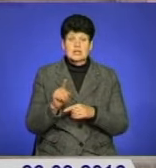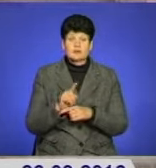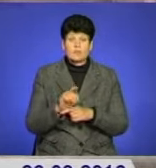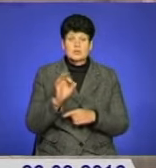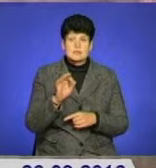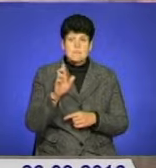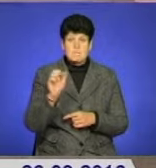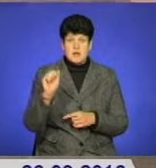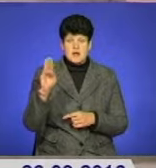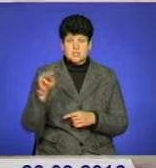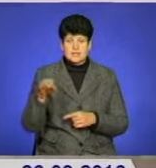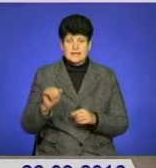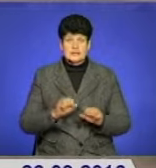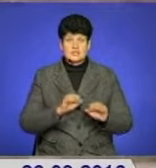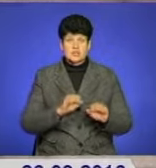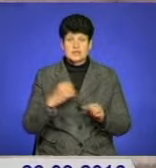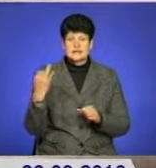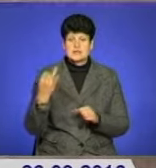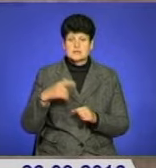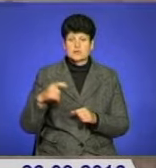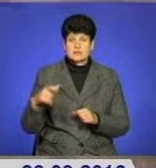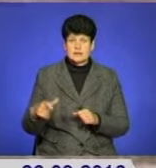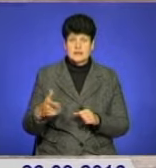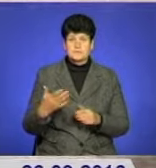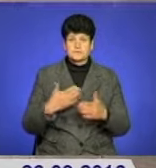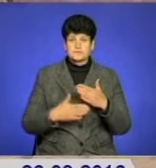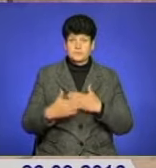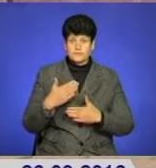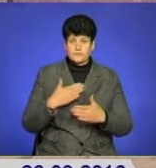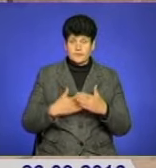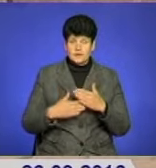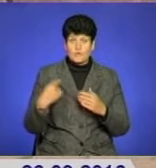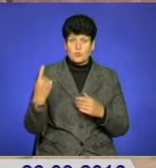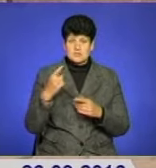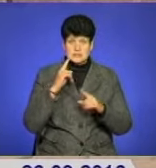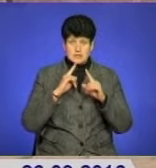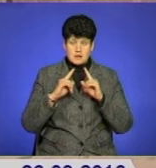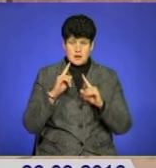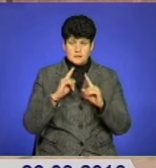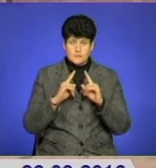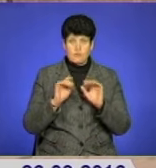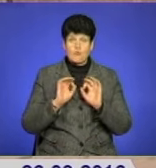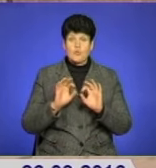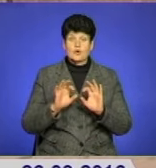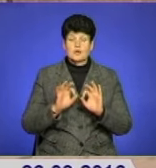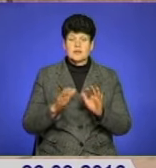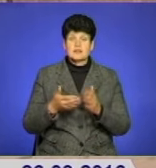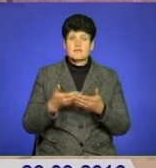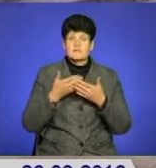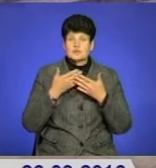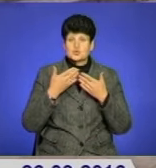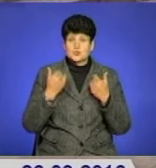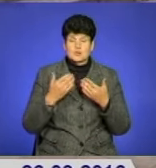Башта, який відстоює інтереси людей з обмеженими фізичними можливостями в обласній раді, пояснює відсутністю